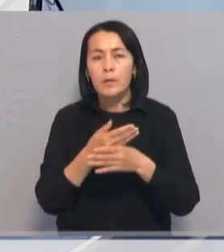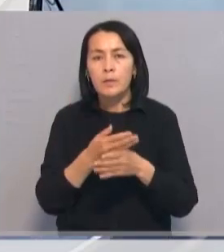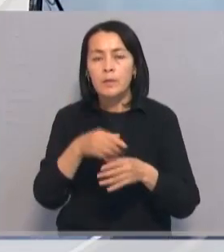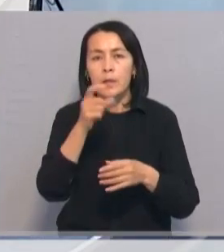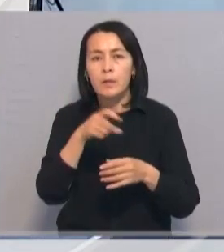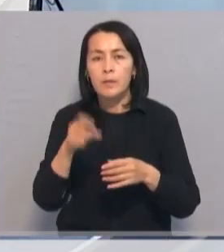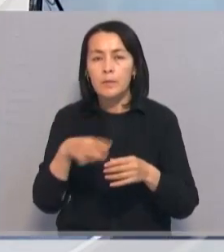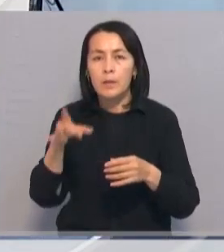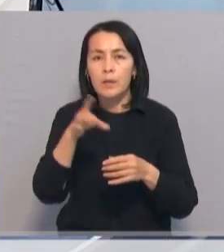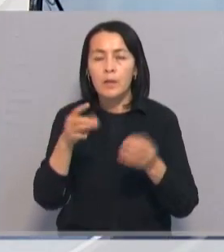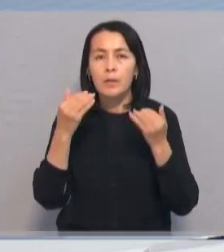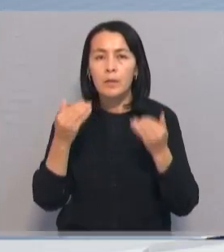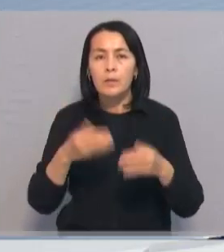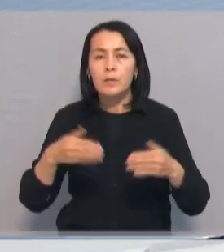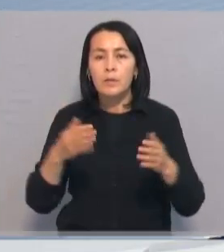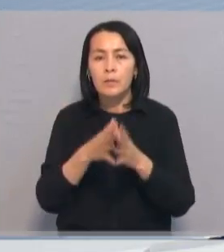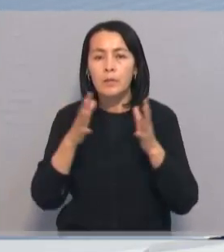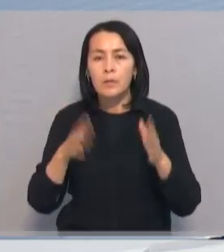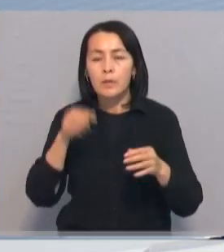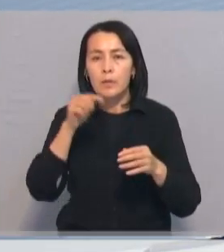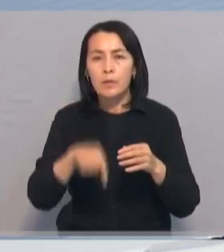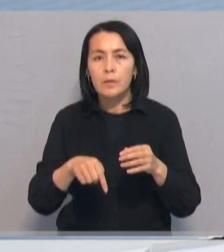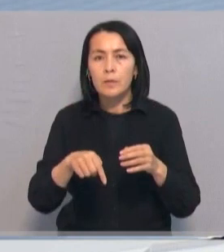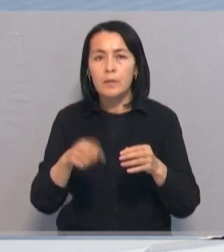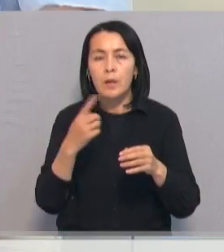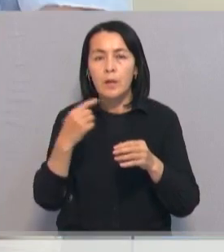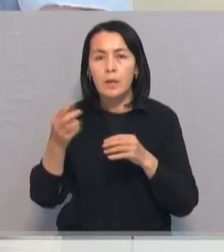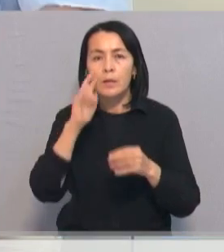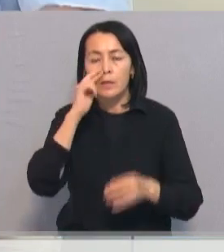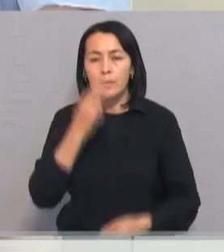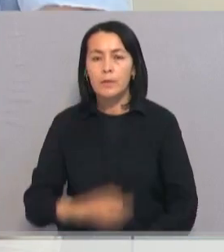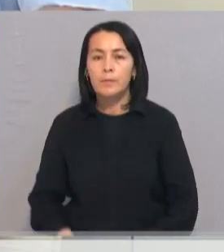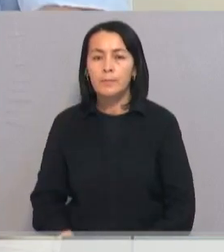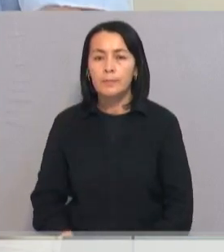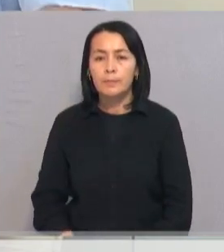малонаселенные районы и жилые массивы, расположенные на окраине Шимкента.